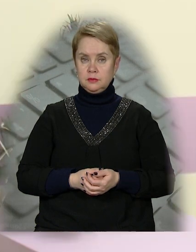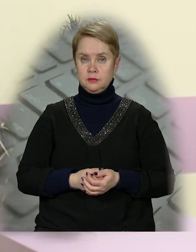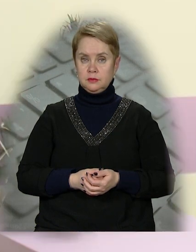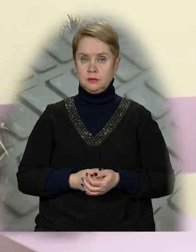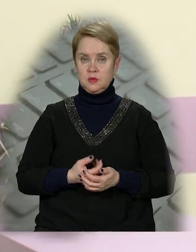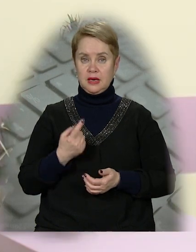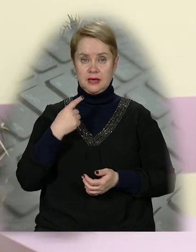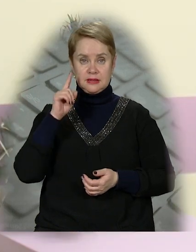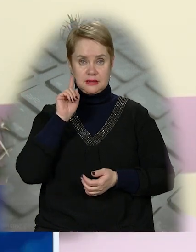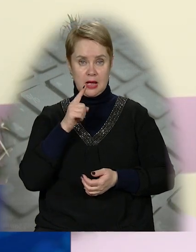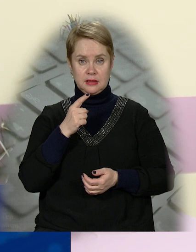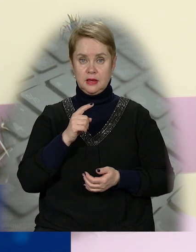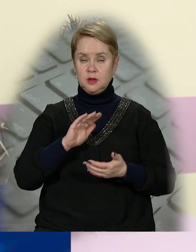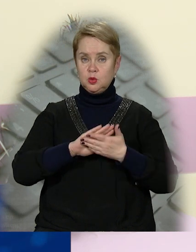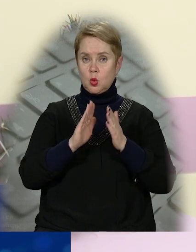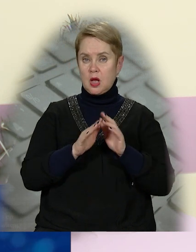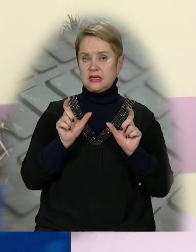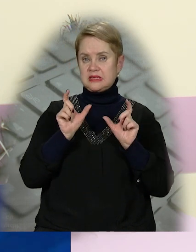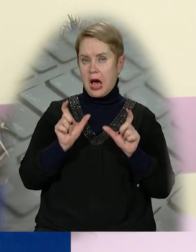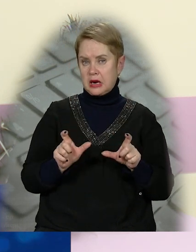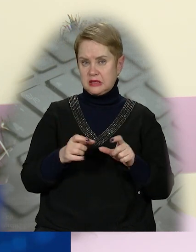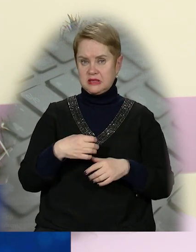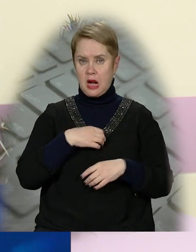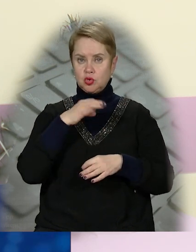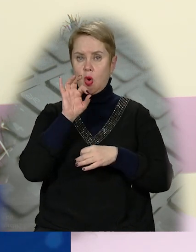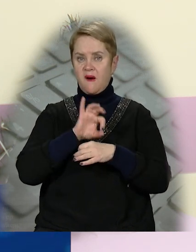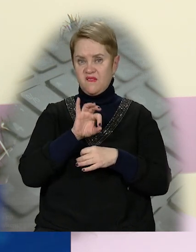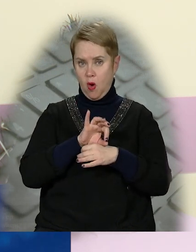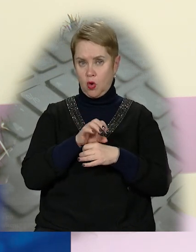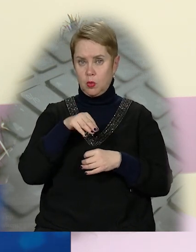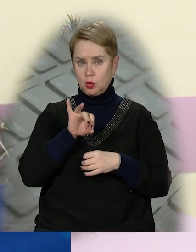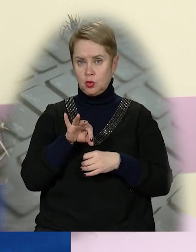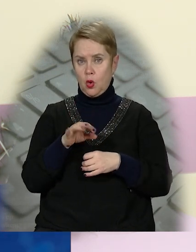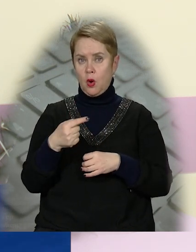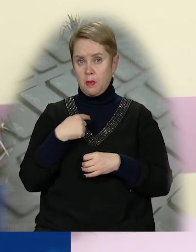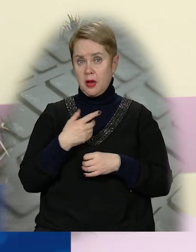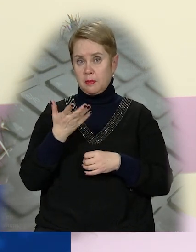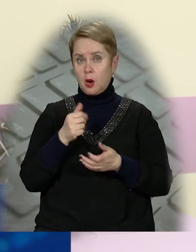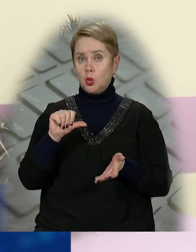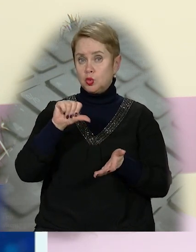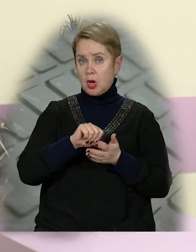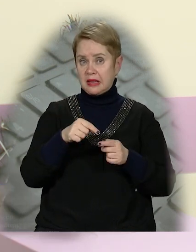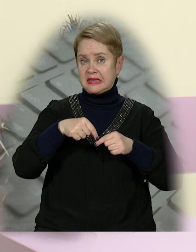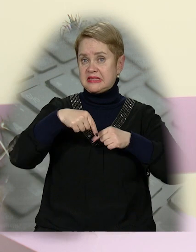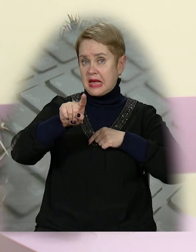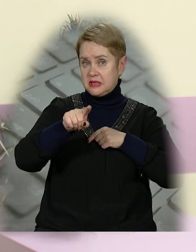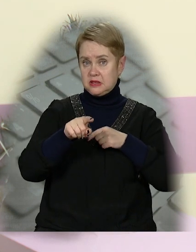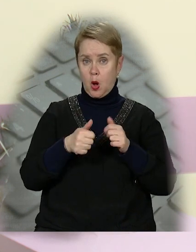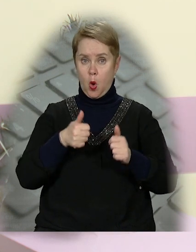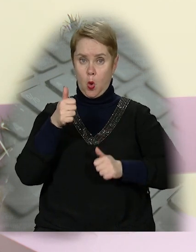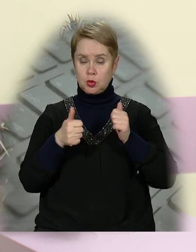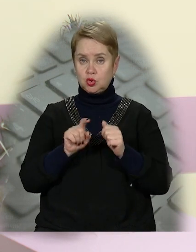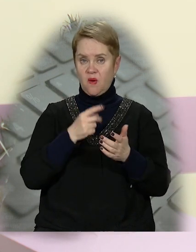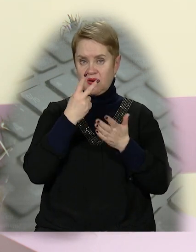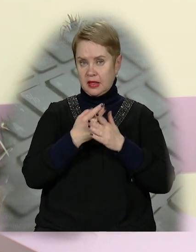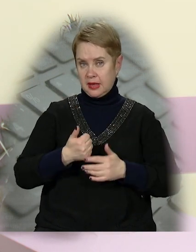Ви знаєте, яка зараз ситуація з карантином, з цією страшною хворобою, то ми приймали участь в дистанційних конкурсах. А для того, щоб